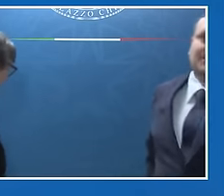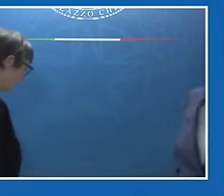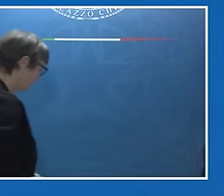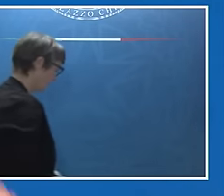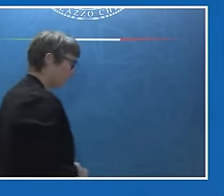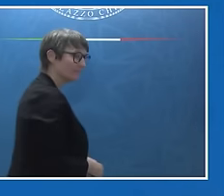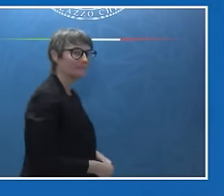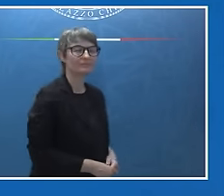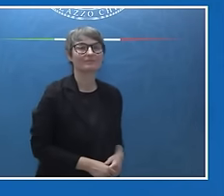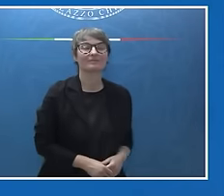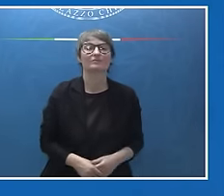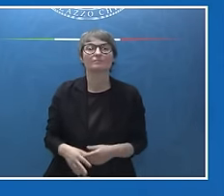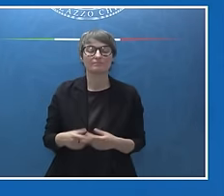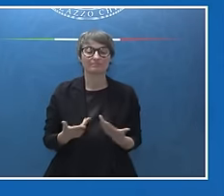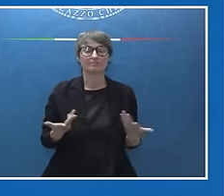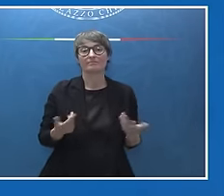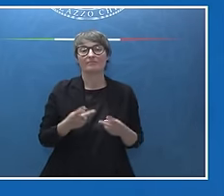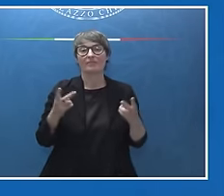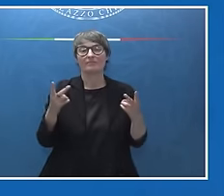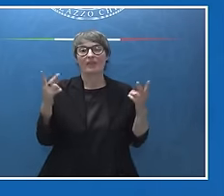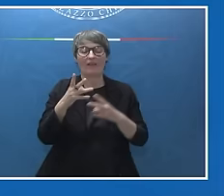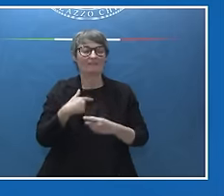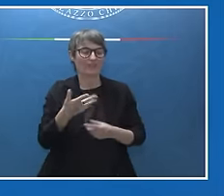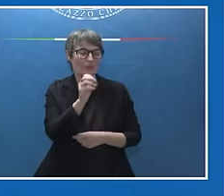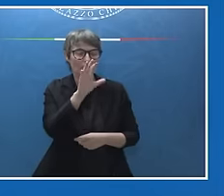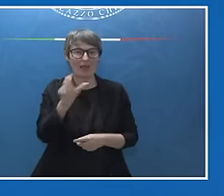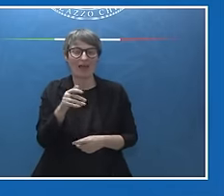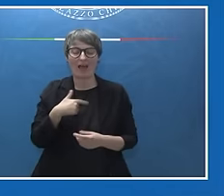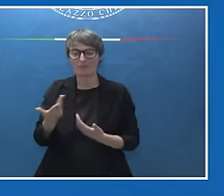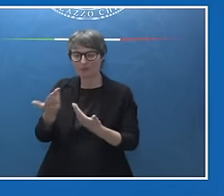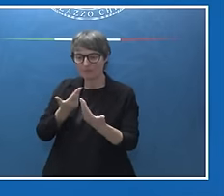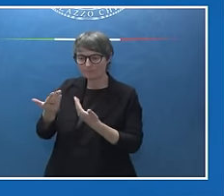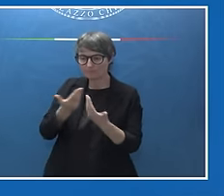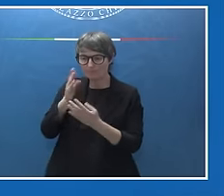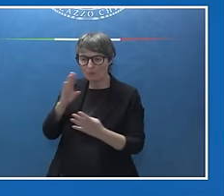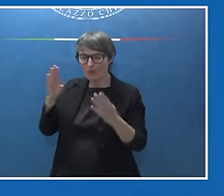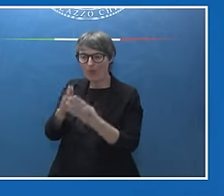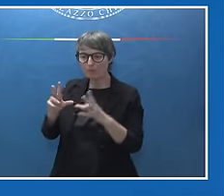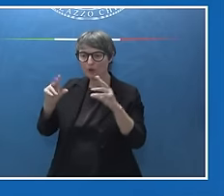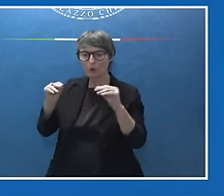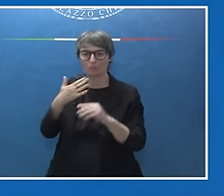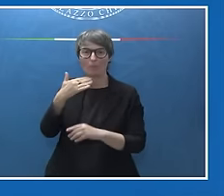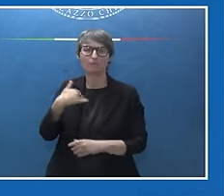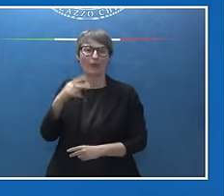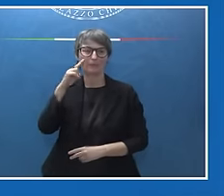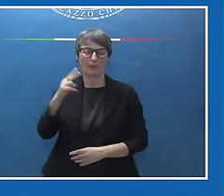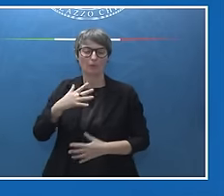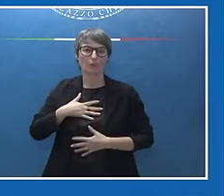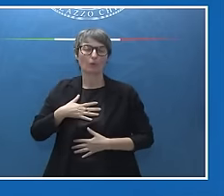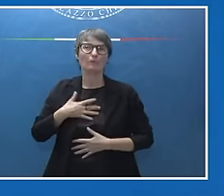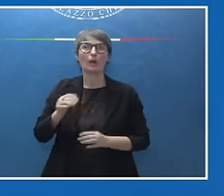continente africano, come voi sapete dal mio punto di vista, è anche il modo migliore di affrontare un'altra grande